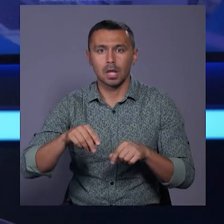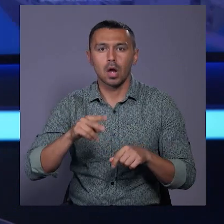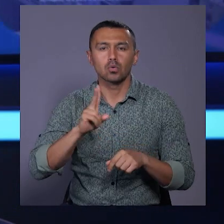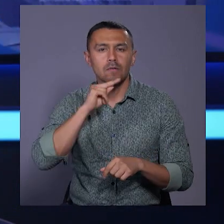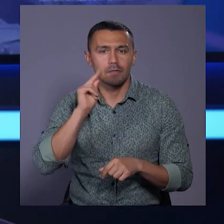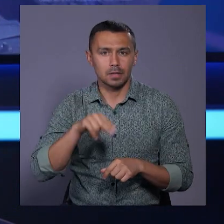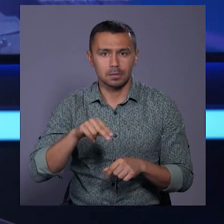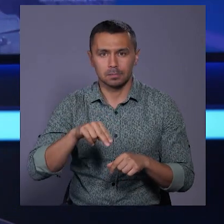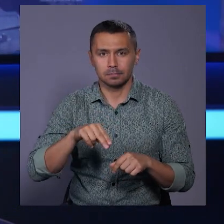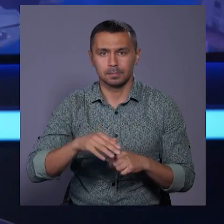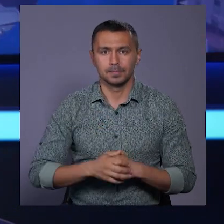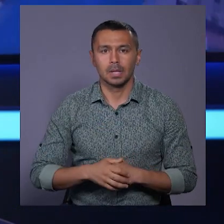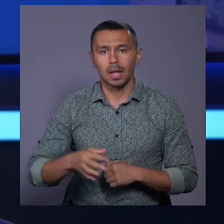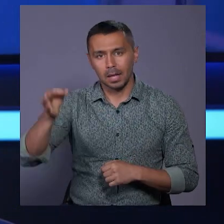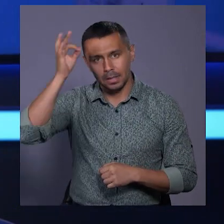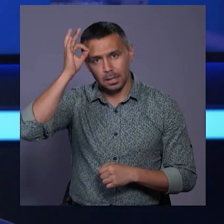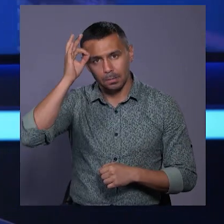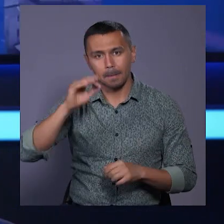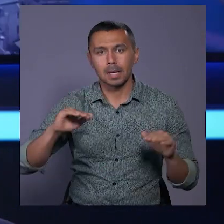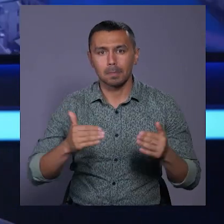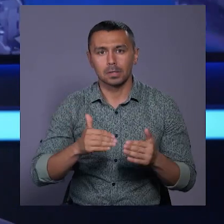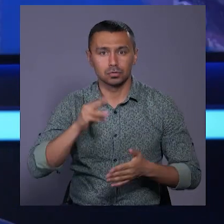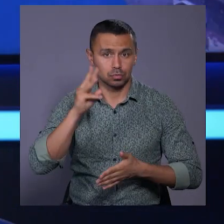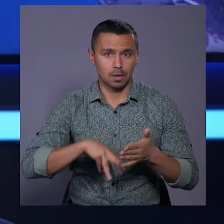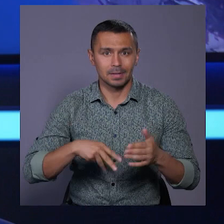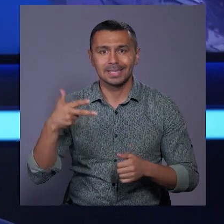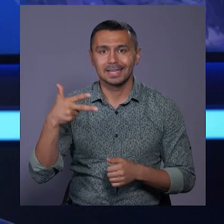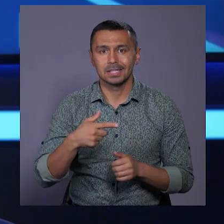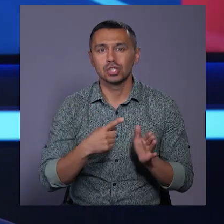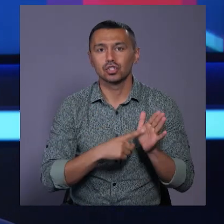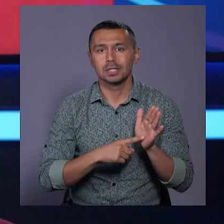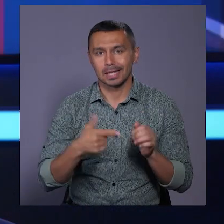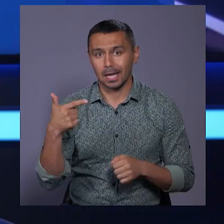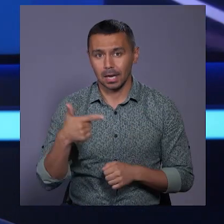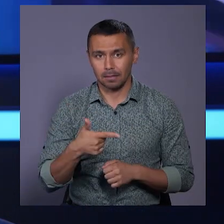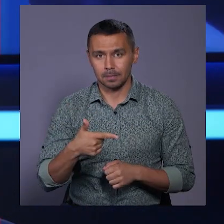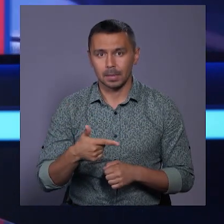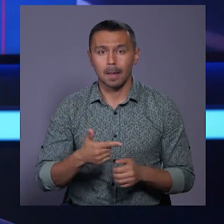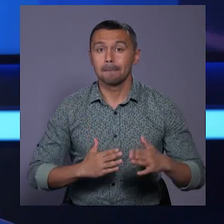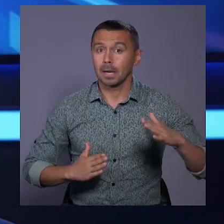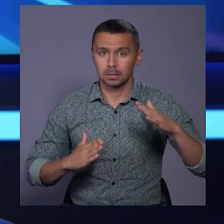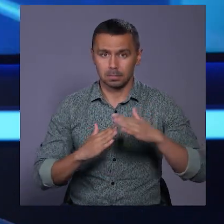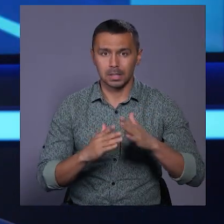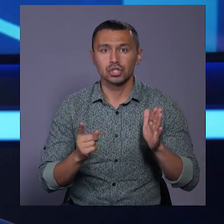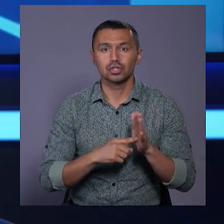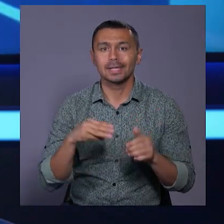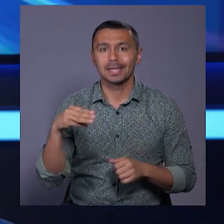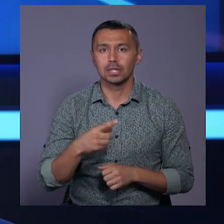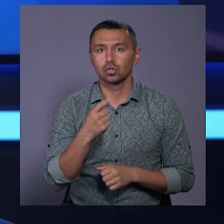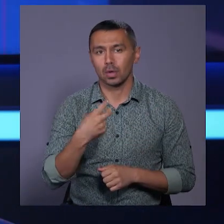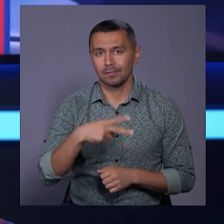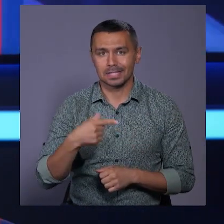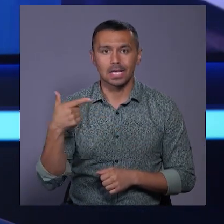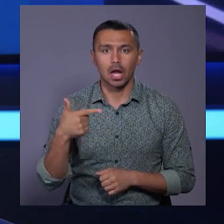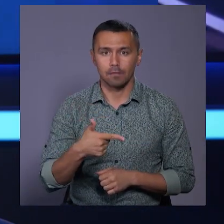адмінпротокол. Нагадаємо, мінімальна сума штрафу – 3060 гривень, максимальна – 6120